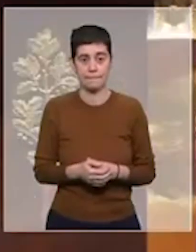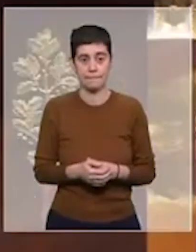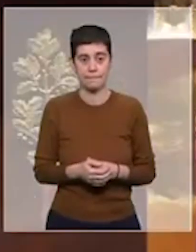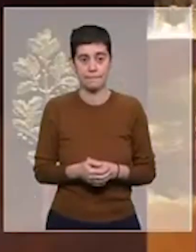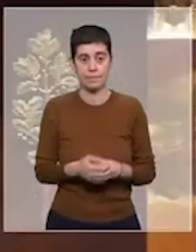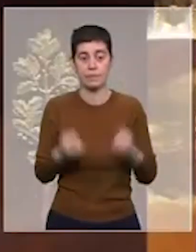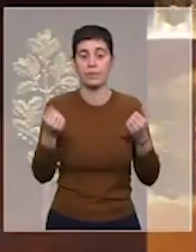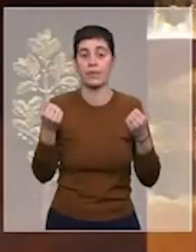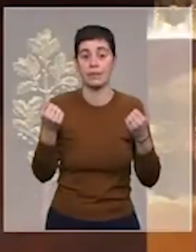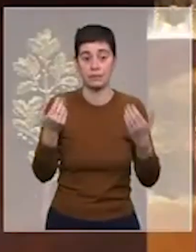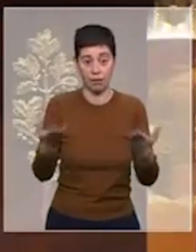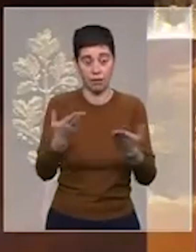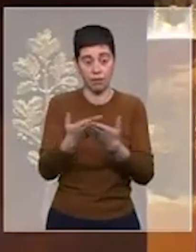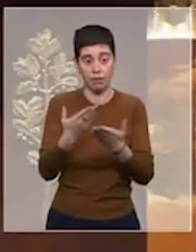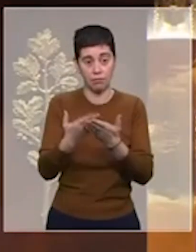et ces ailes.